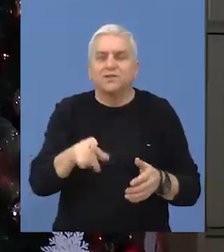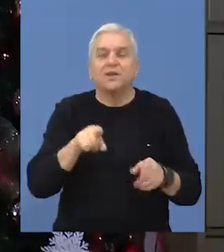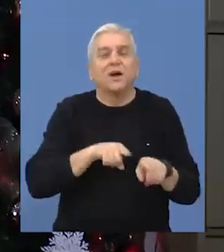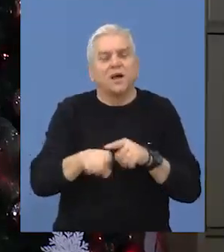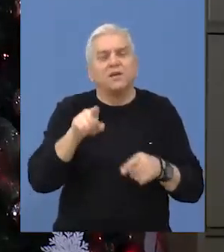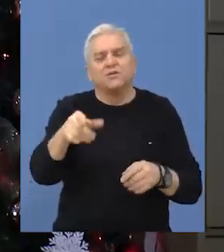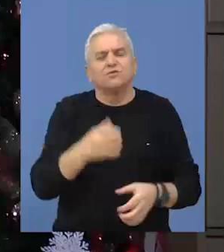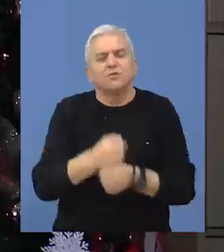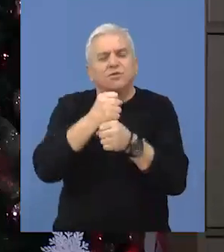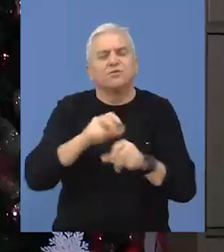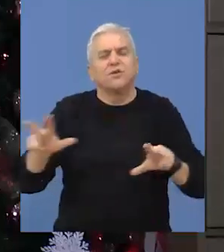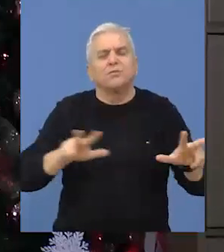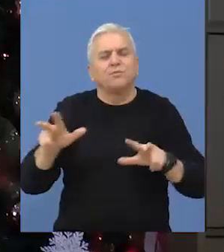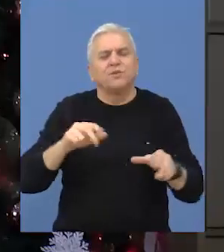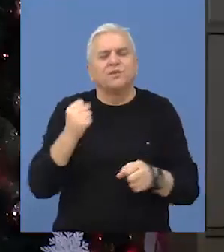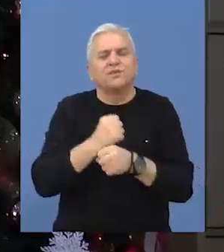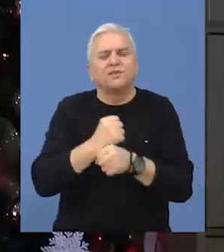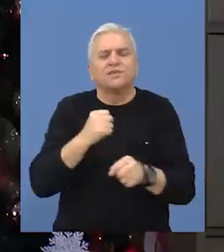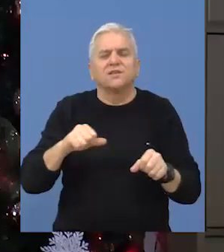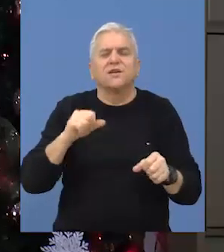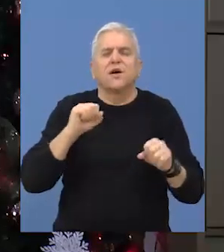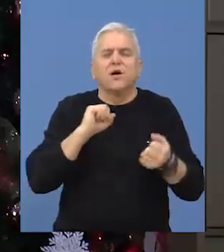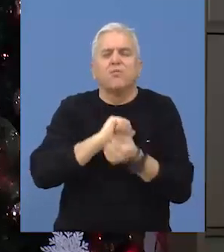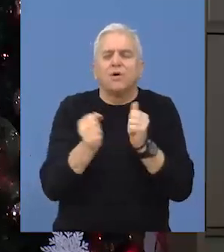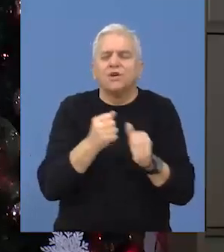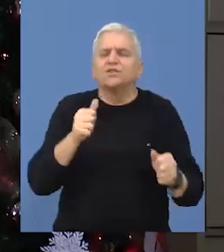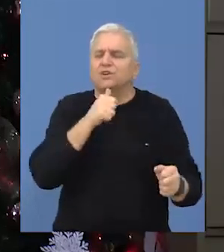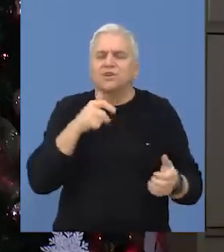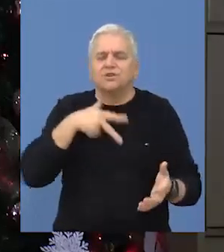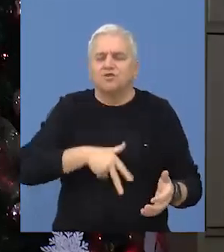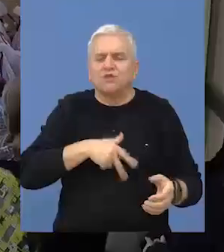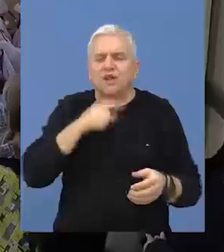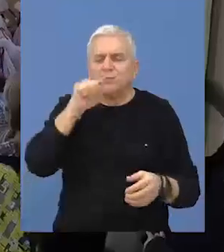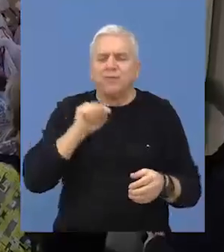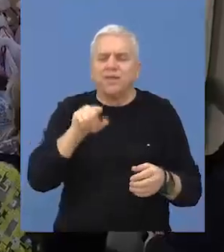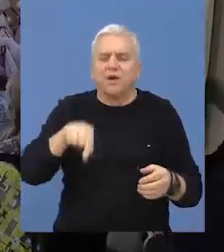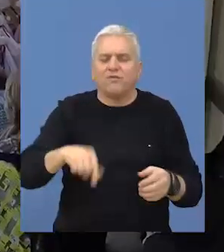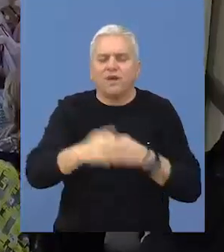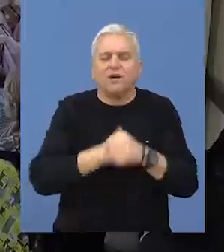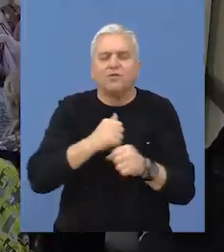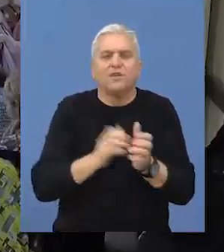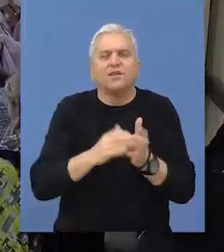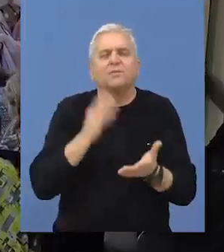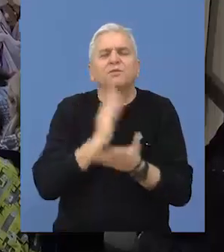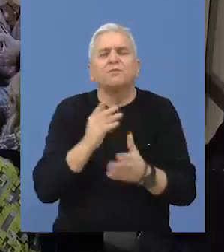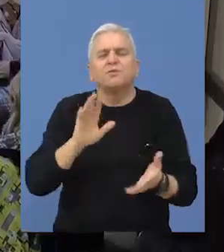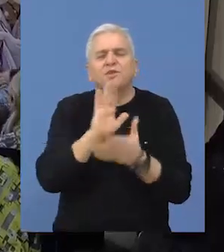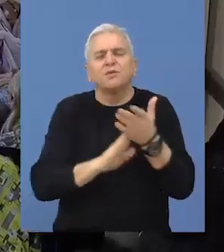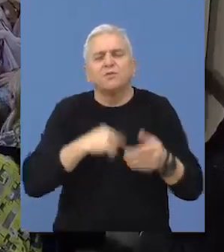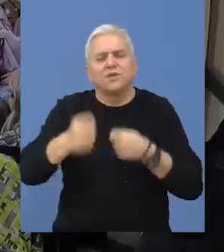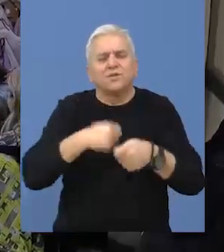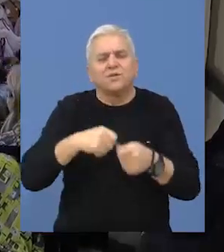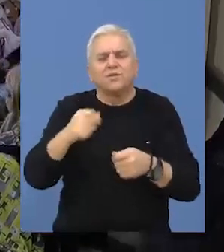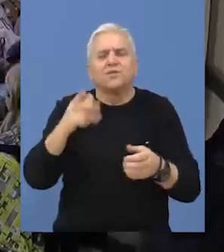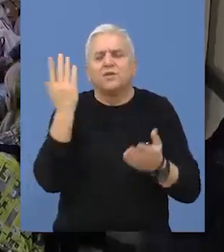Beče, ali naravno i uz podršku ministarstva za rad, boračka i socijalna pitanja. U toku ove godine trebalo bi da bude